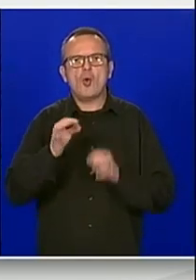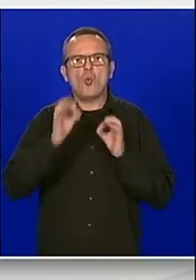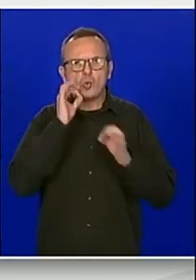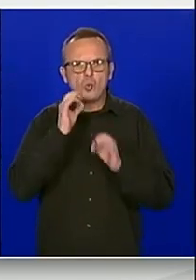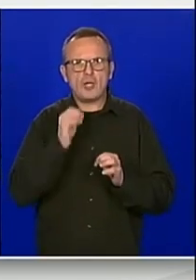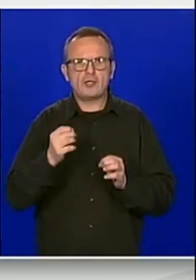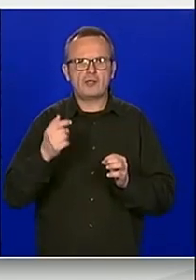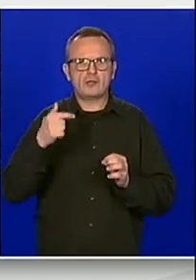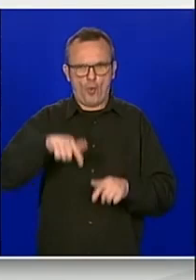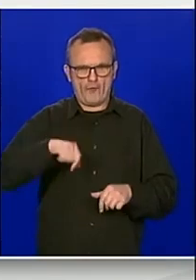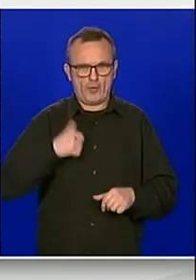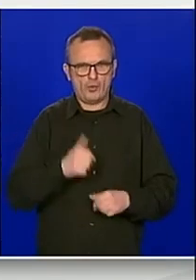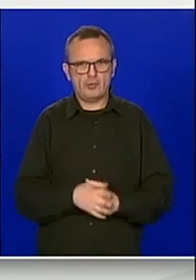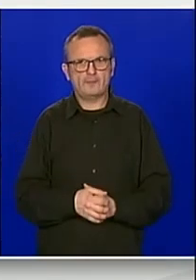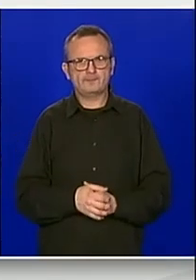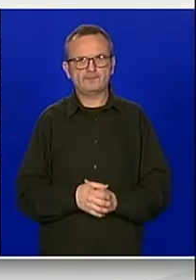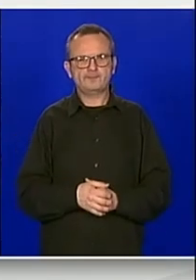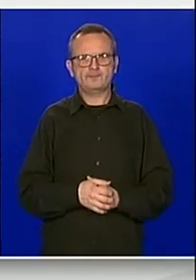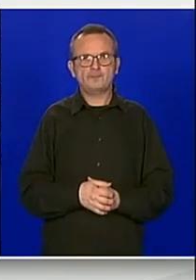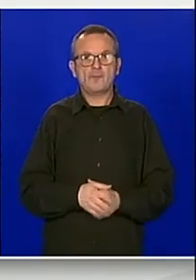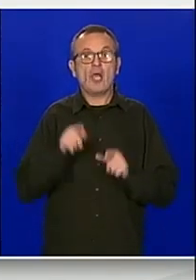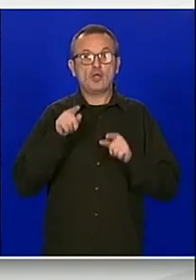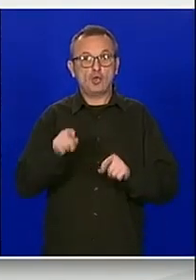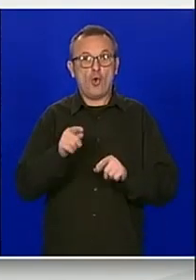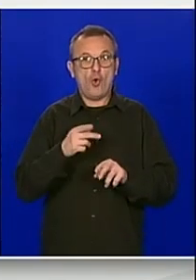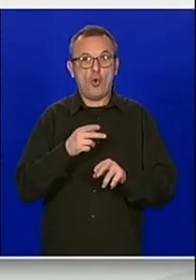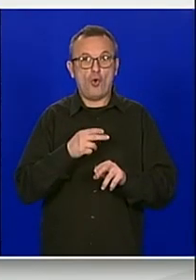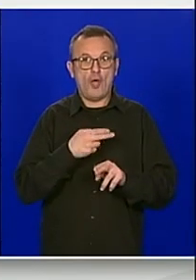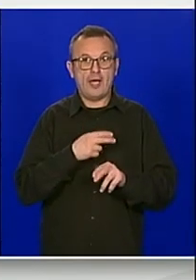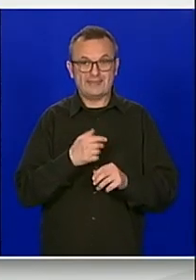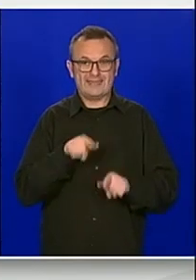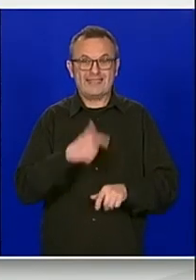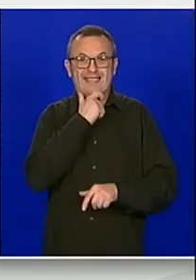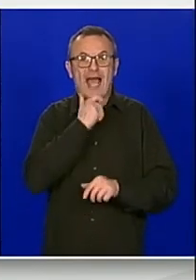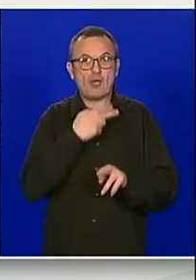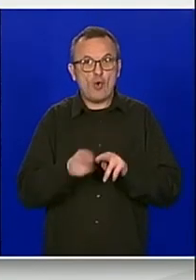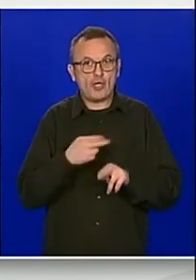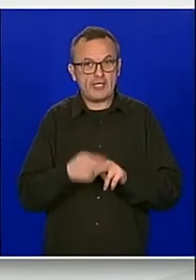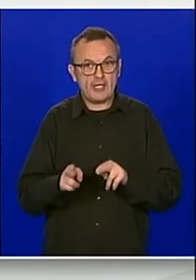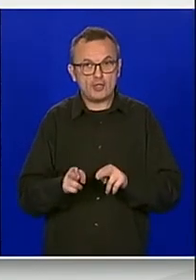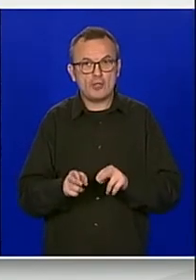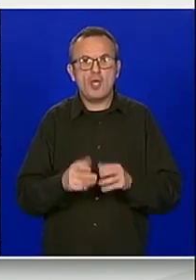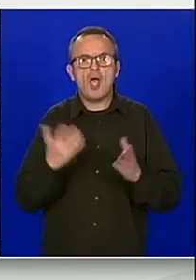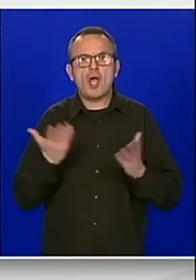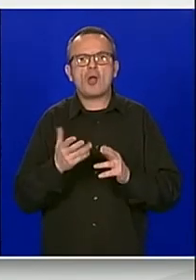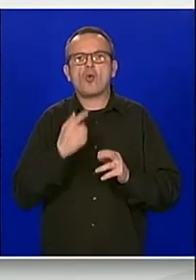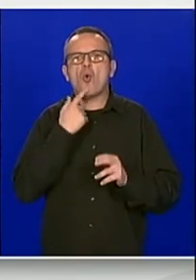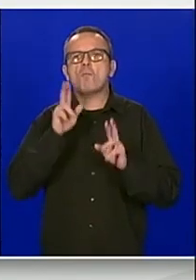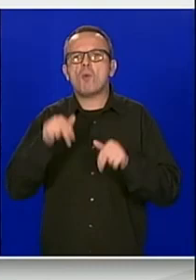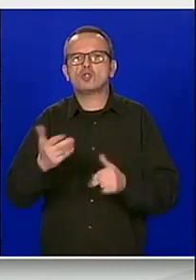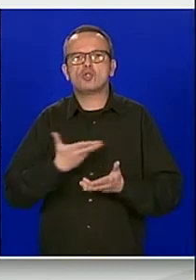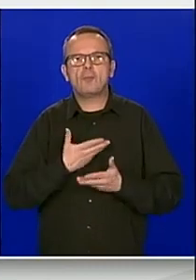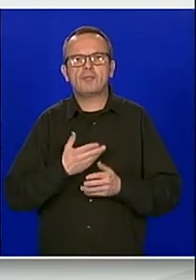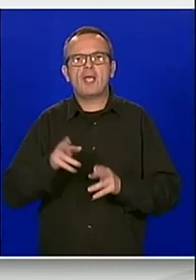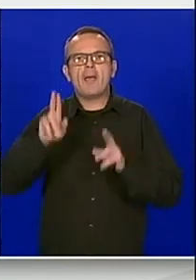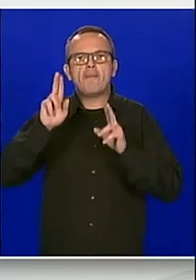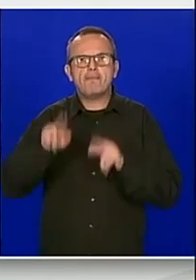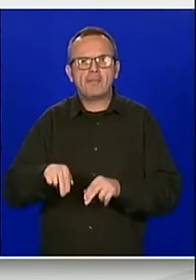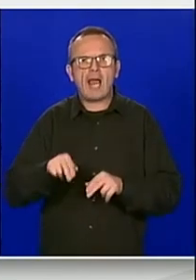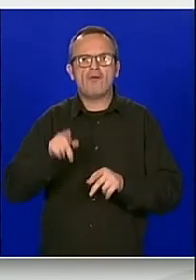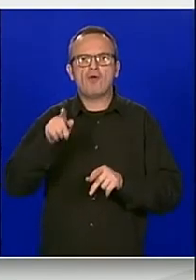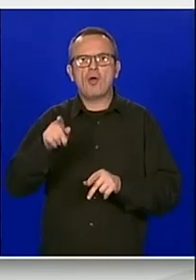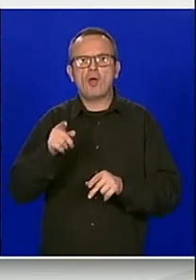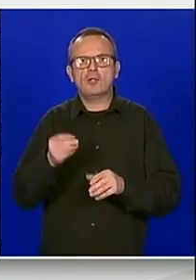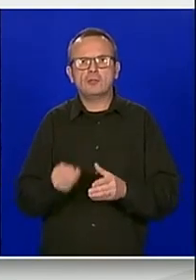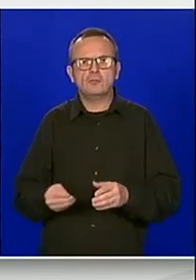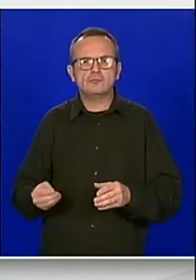godine. Naime, postojeće rješenje utvrđivanja i uskladživanja cenzusa za osvarivanje prava na plaćanje premije dopunskog